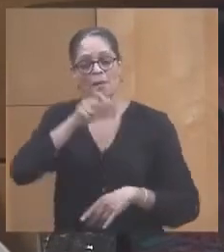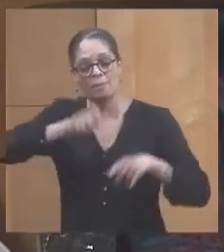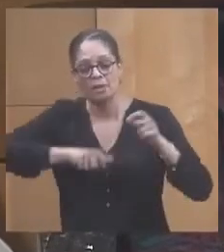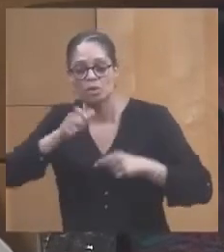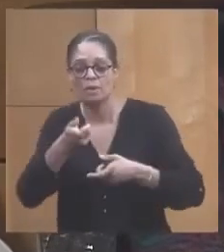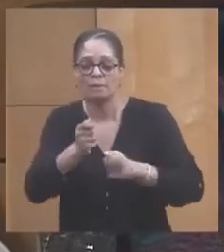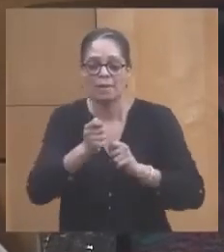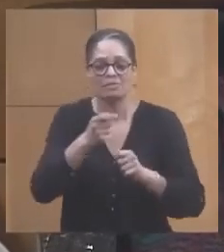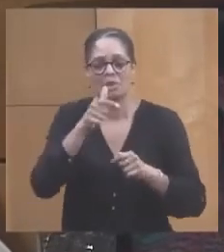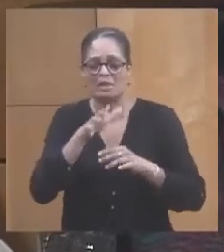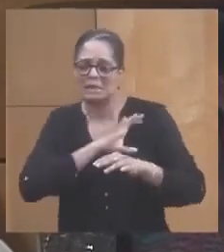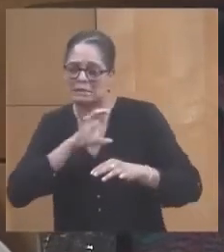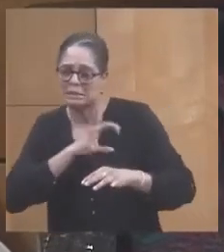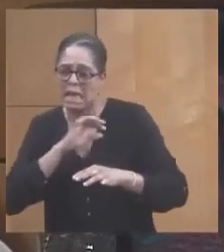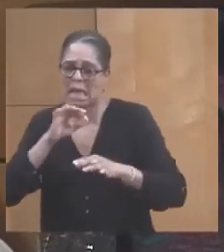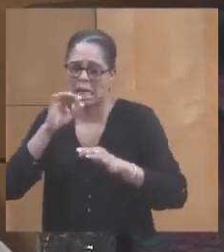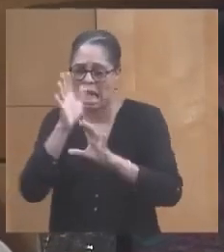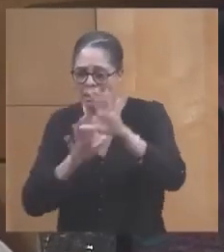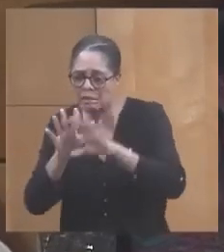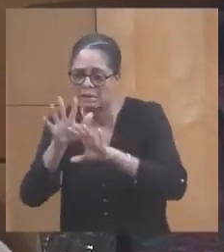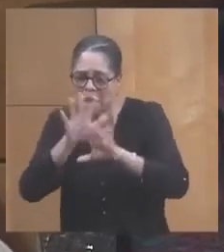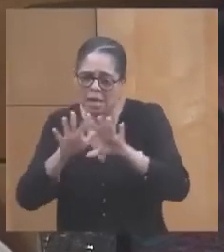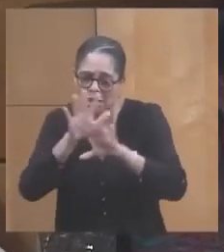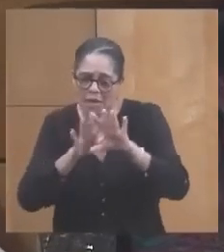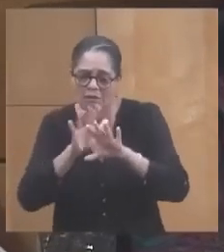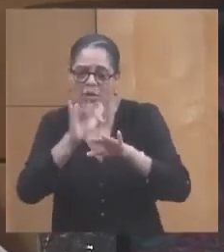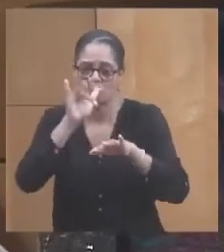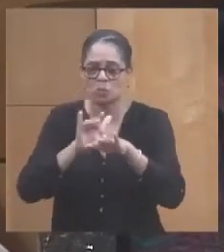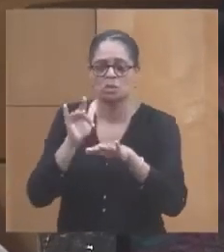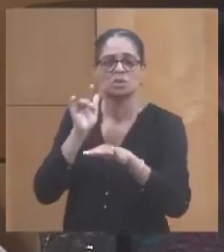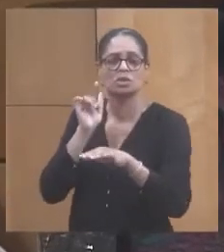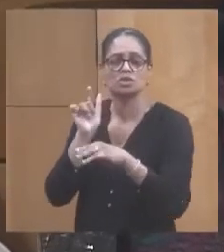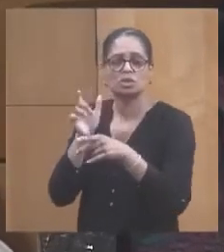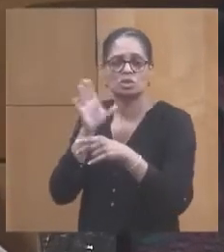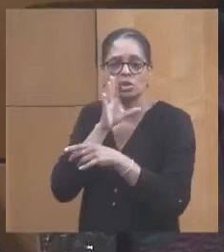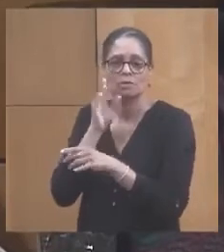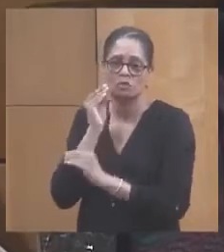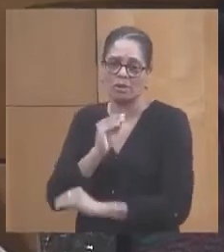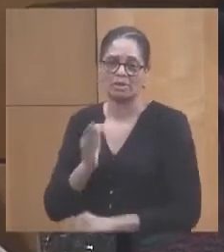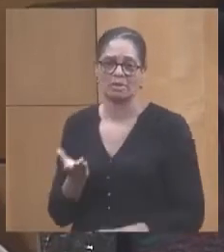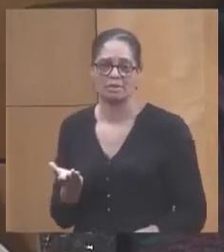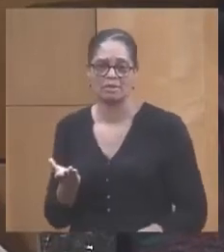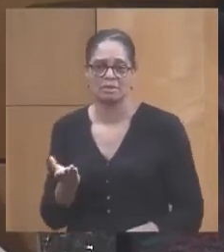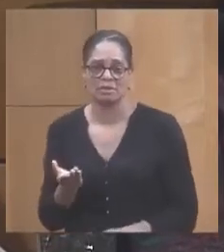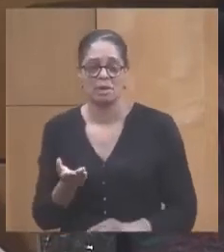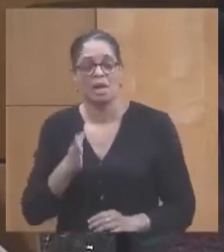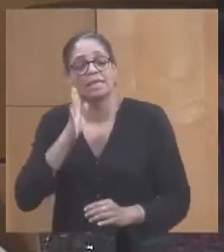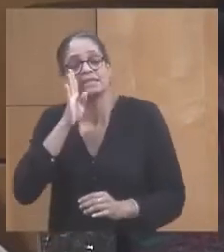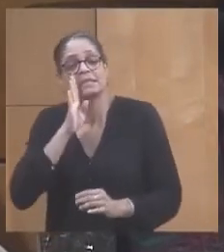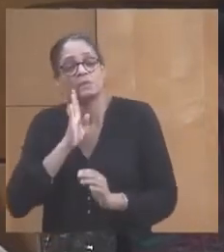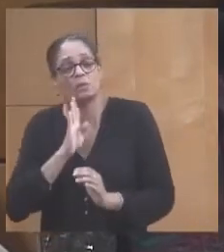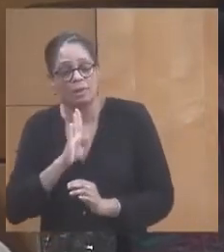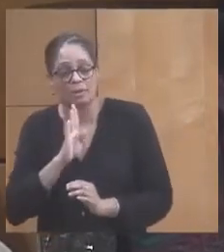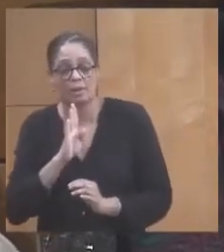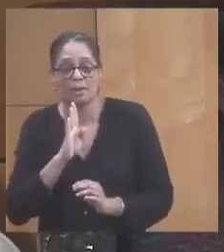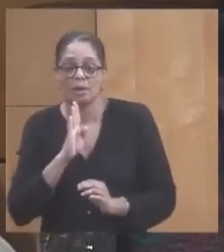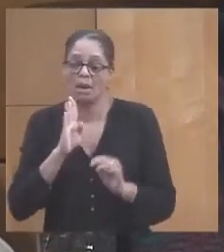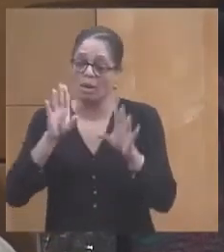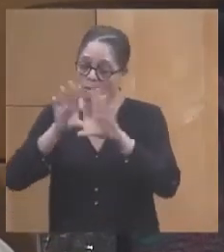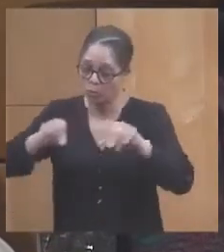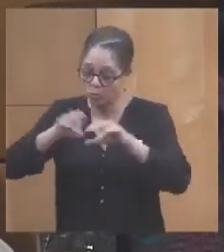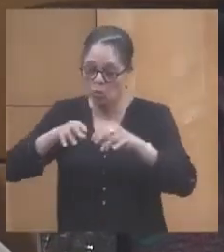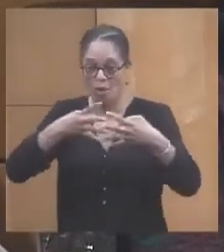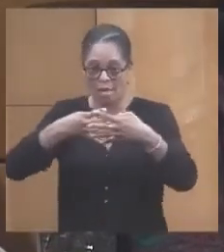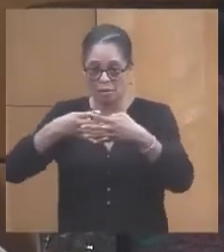de bricolage, d'entraide pour pouvoir utiliser des chambres froides. Donc, de grâce, si on produit de la glace,